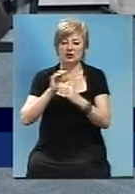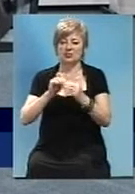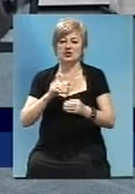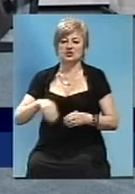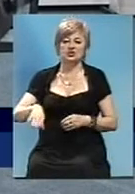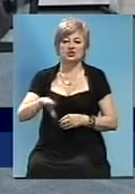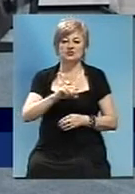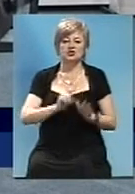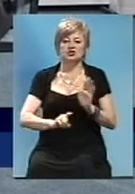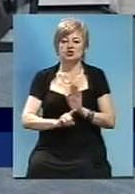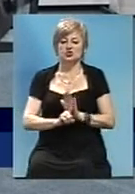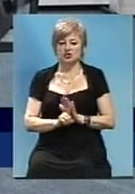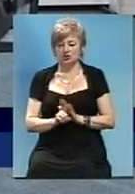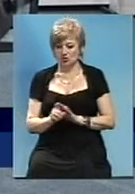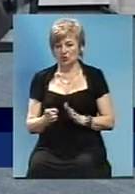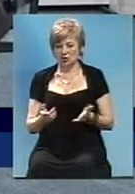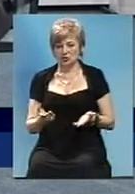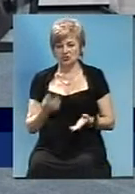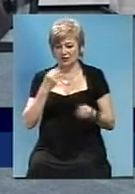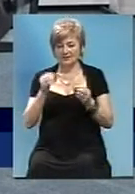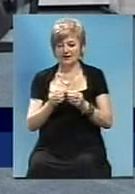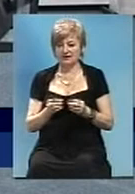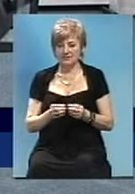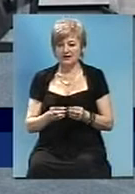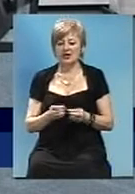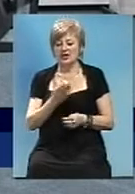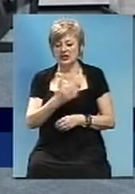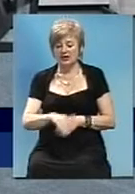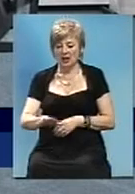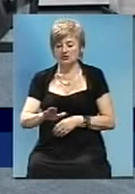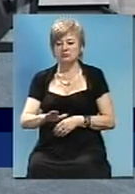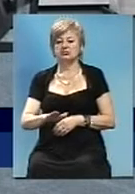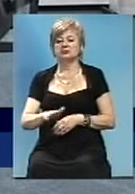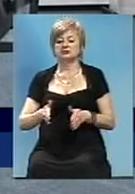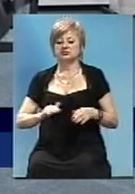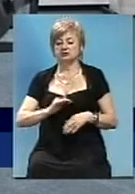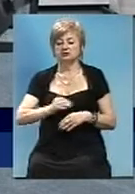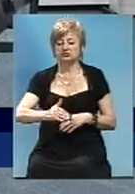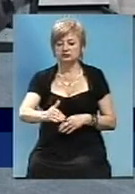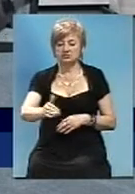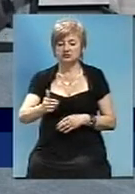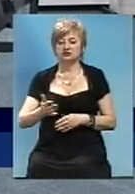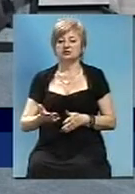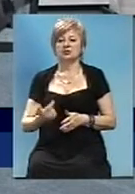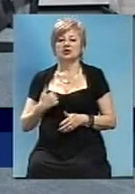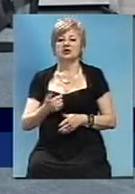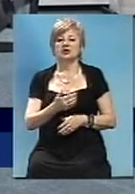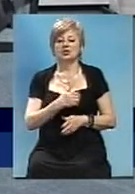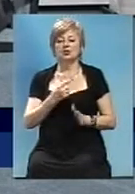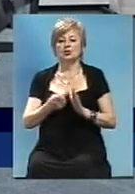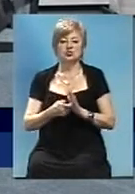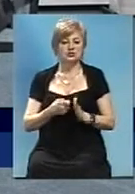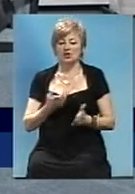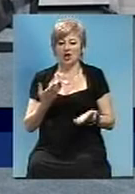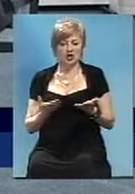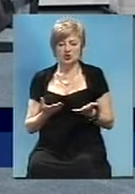починається через інженер. Ясто ж саме. Явно, гофриравна дорога. Я хотів знайти, неожелі